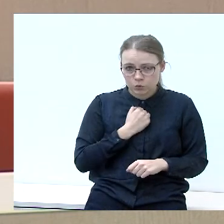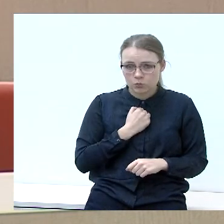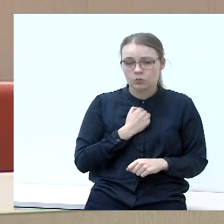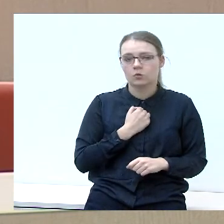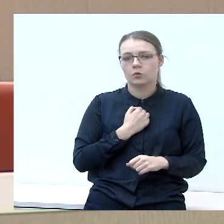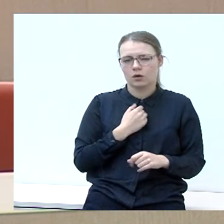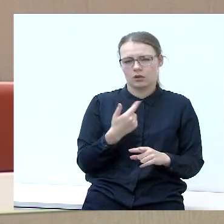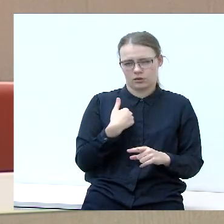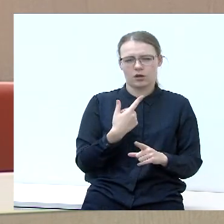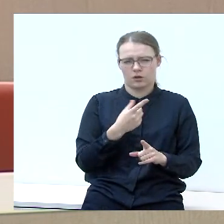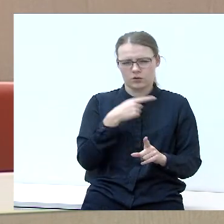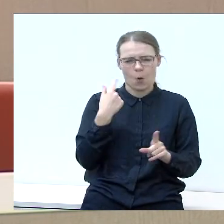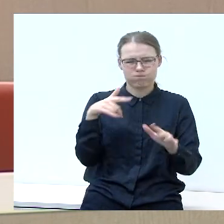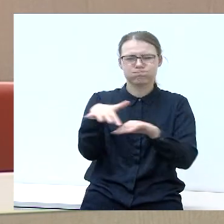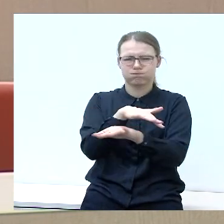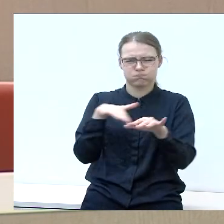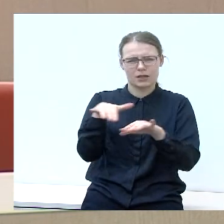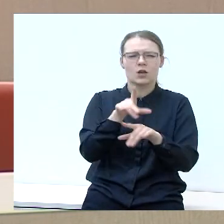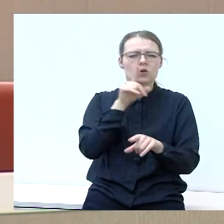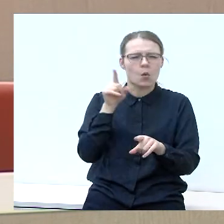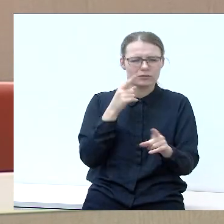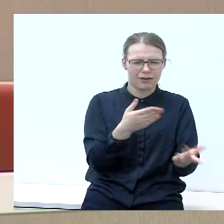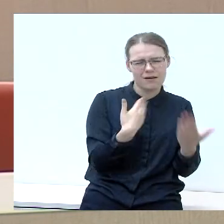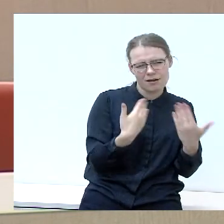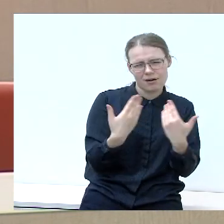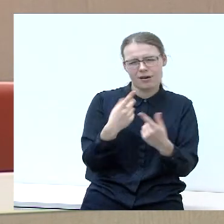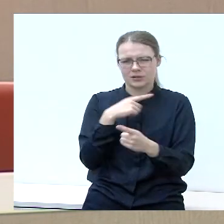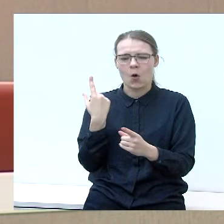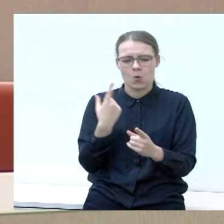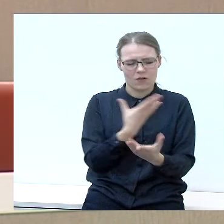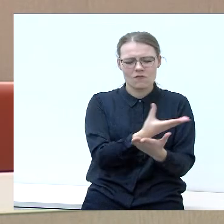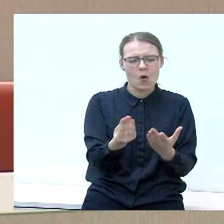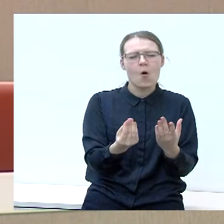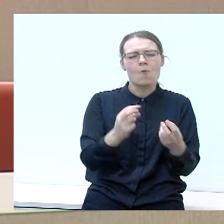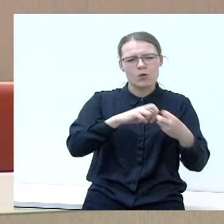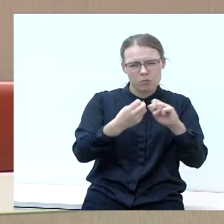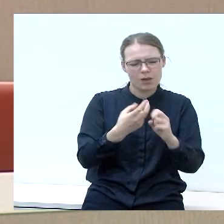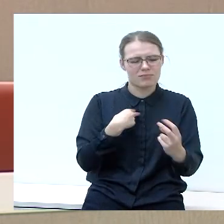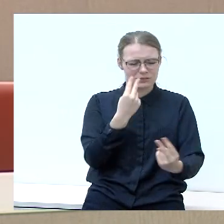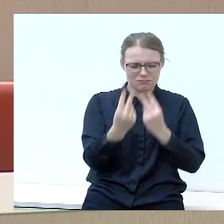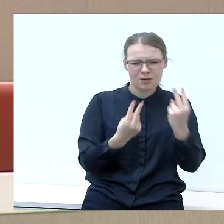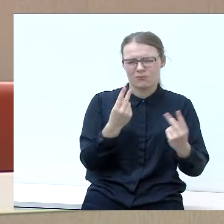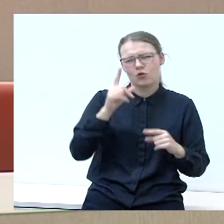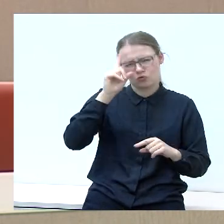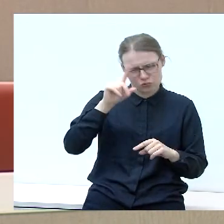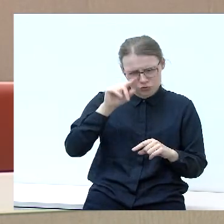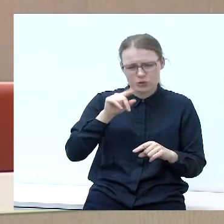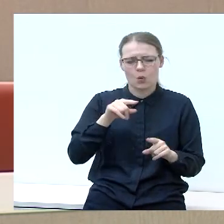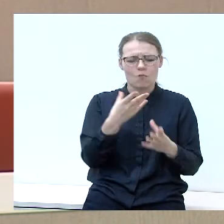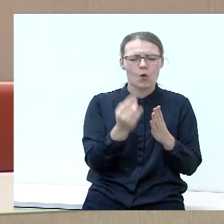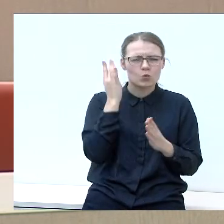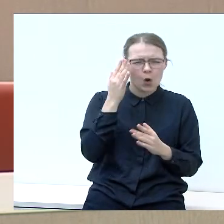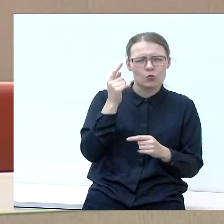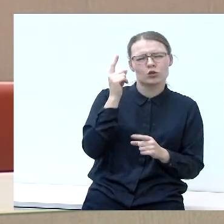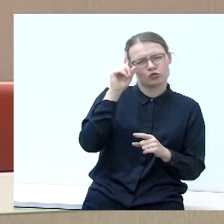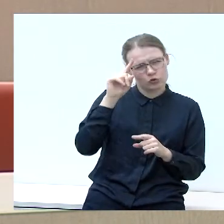ypatingai daug tų jaunimo, tai žinau jų problemas ir matau jų pasisakymus ir jų nuomonė plamai.